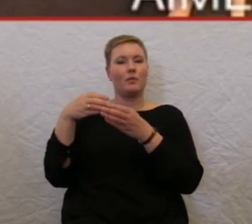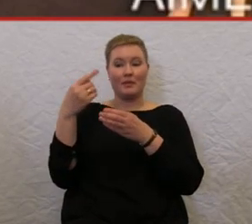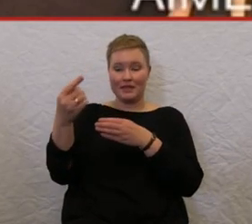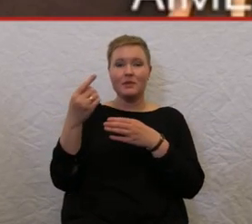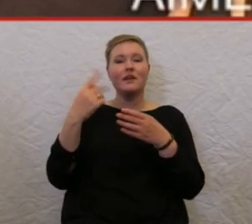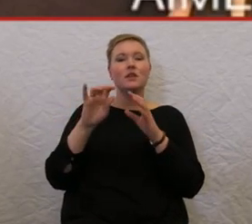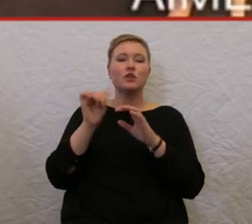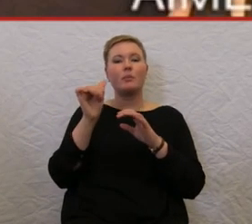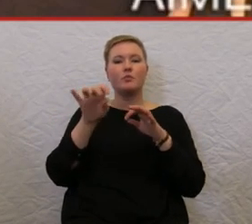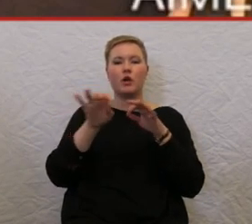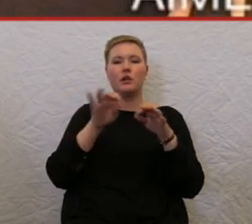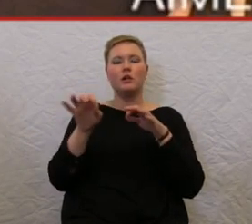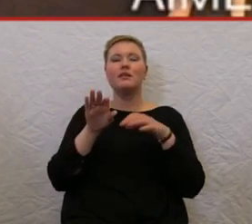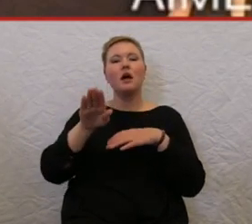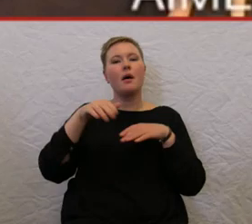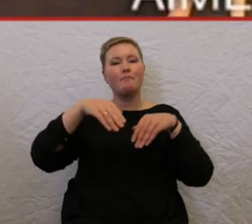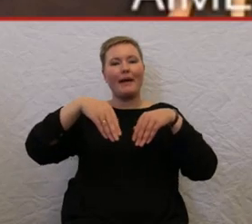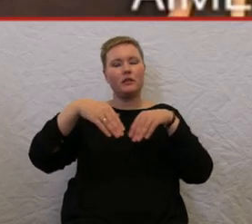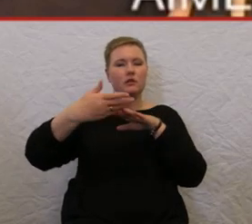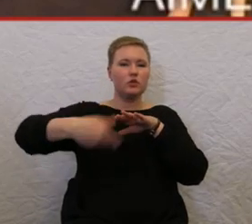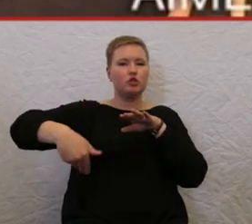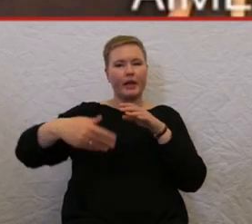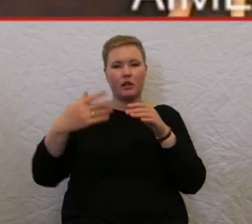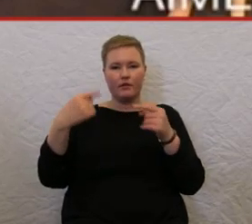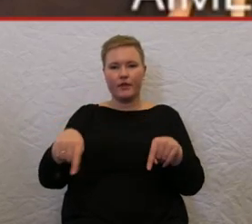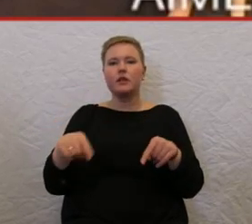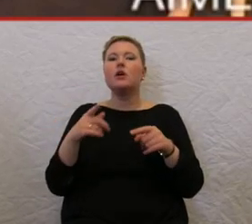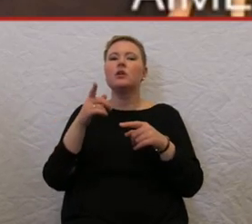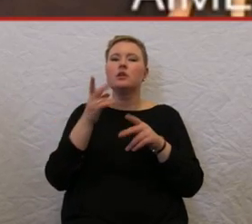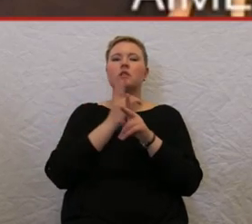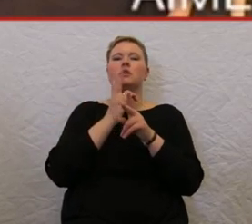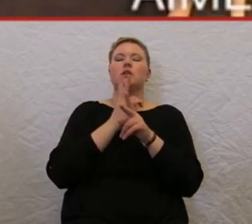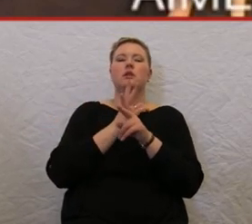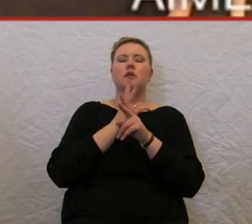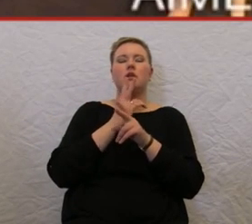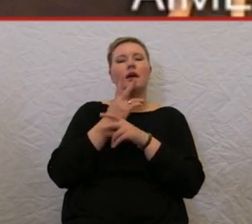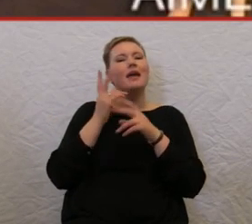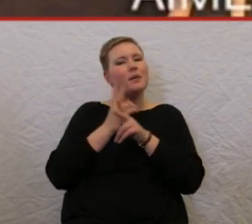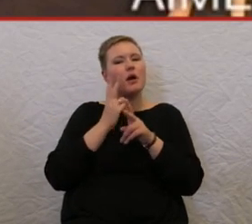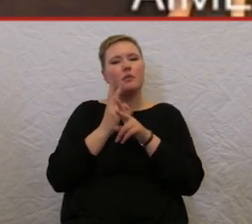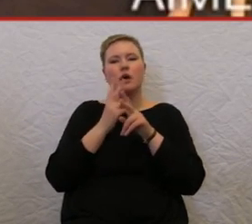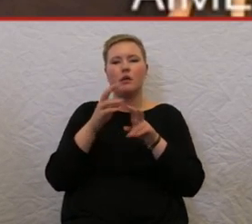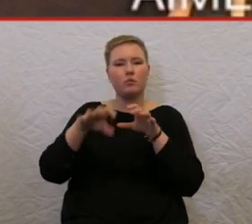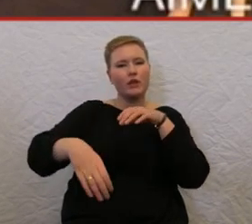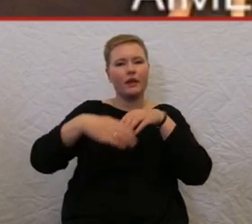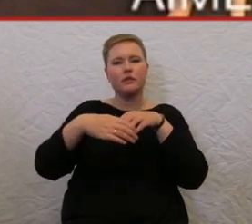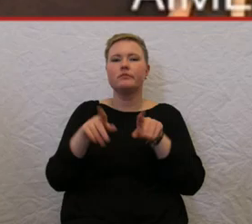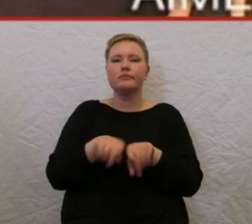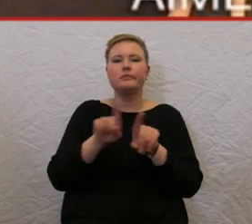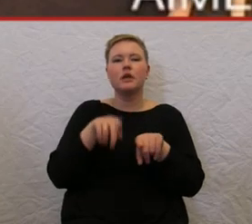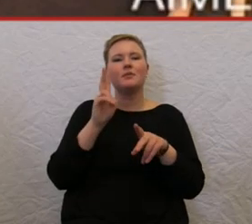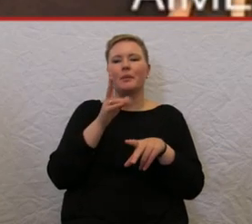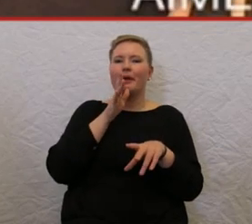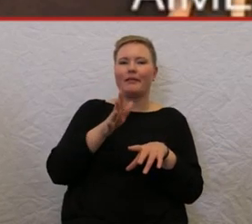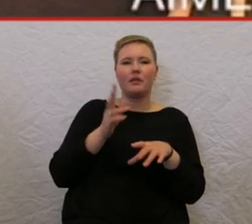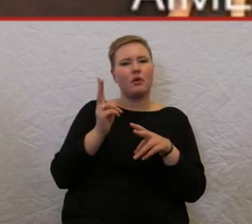Und sie war es leid, dass sie permanent die gleichen Prothesen trug, die immer Hautfarben waren, die immer irgendwie hässlich